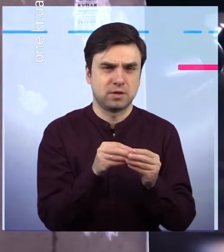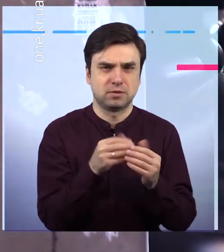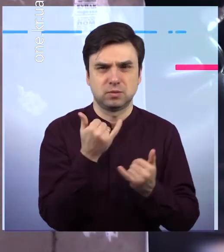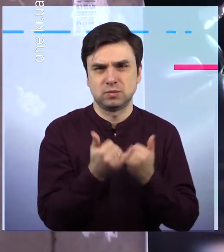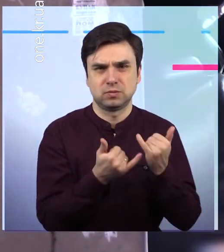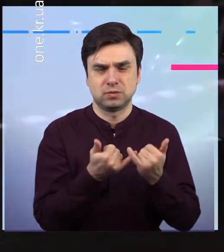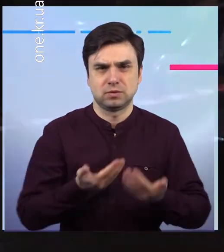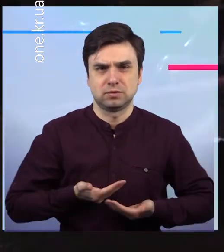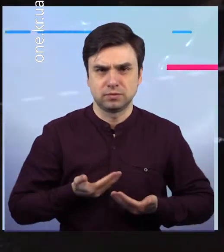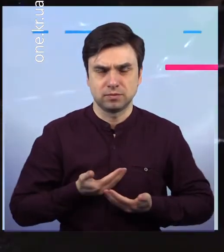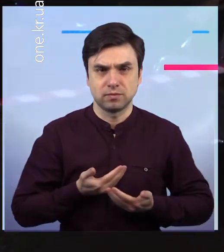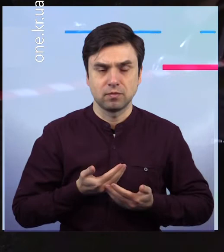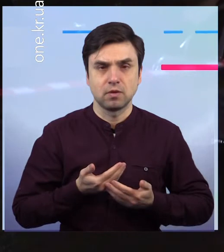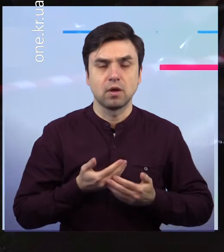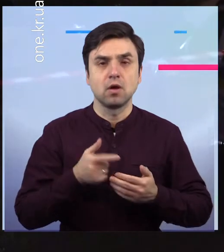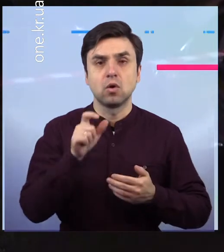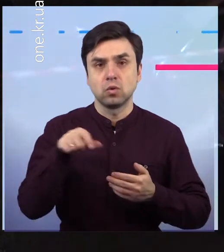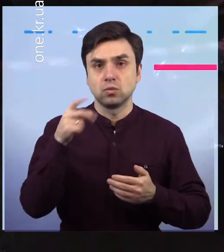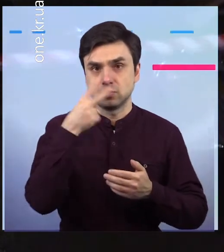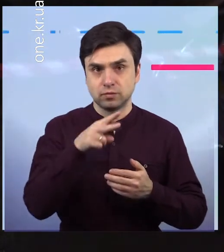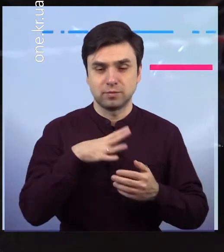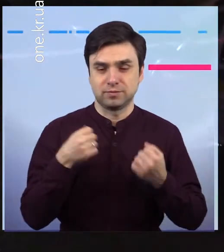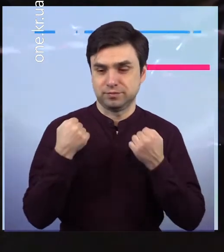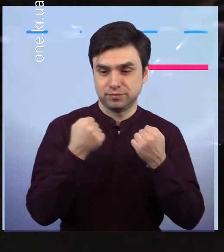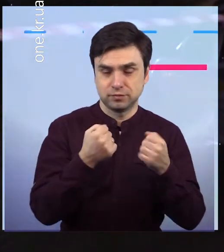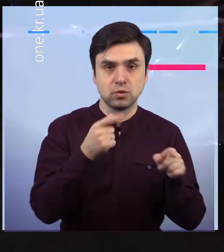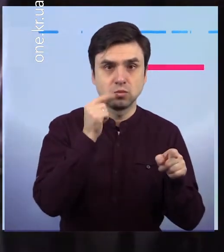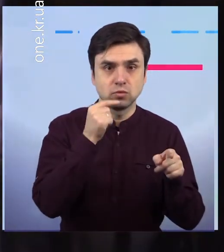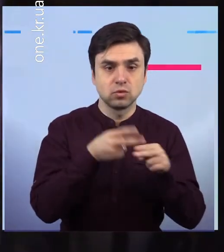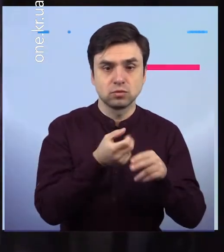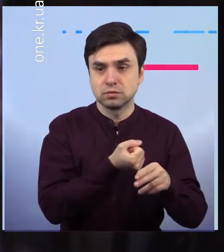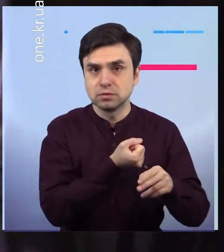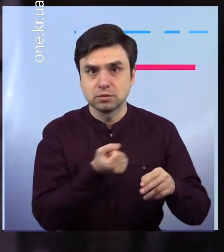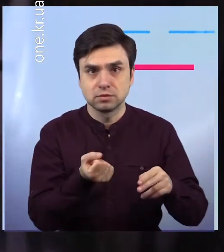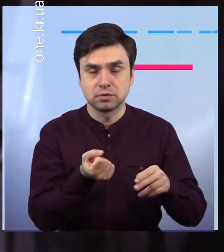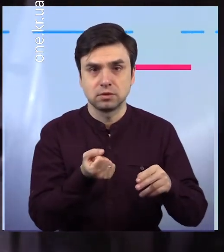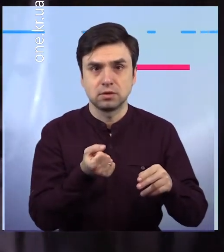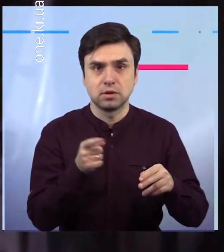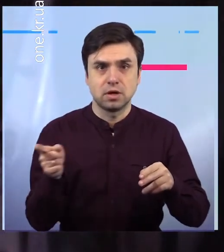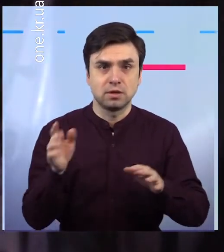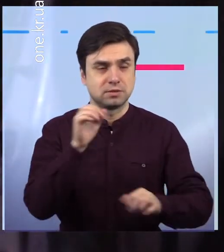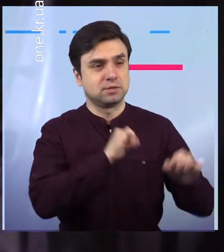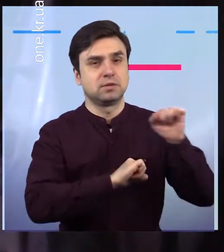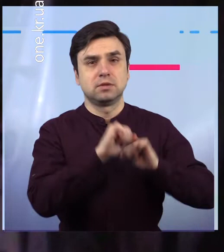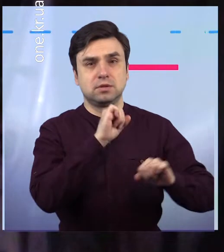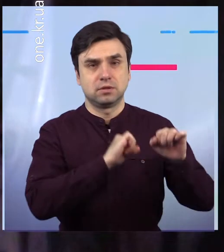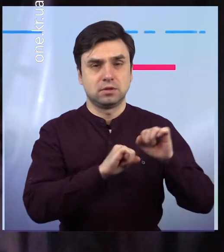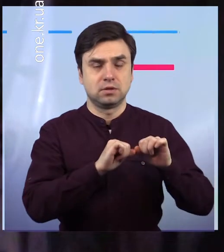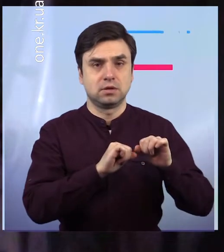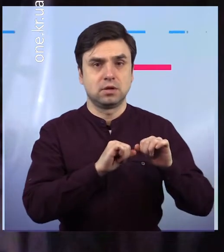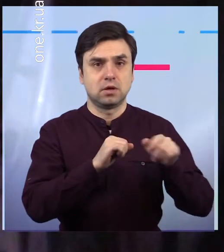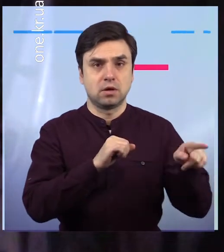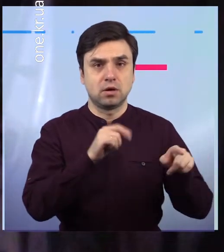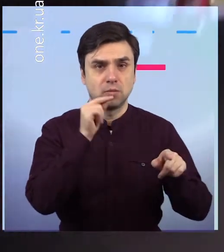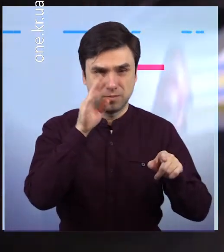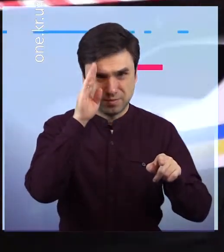себе у шию та стік кров'ю. Також вона розповідала, що начебто молодих був під впливом наркотиків, бо ж вживав солі.